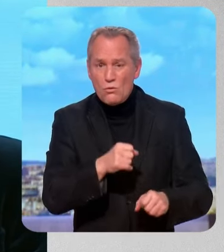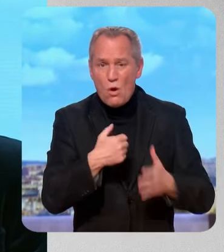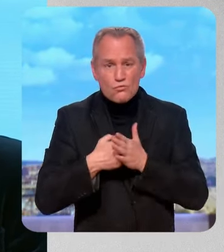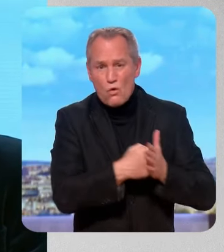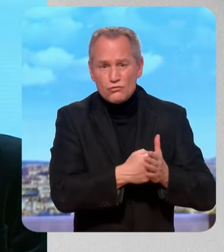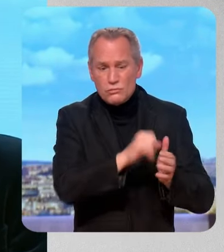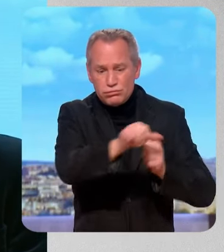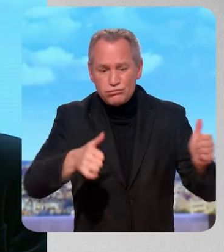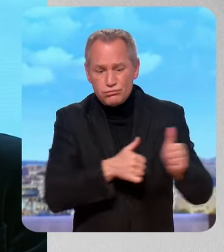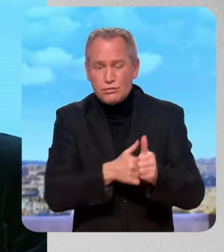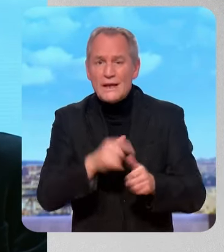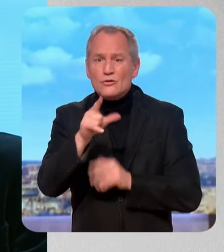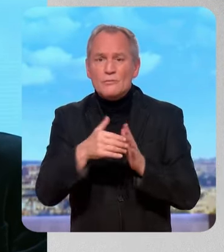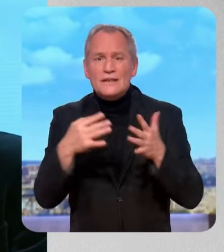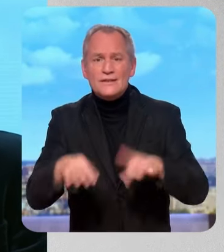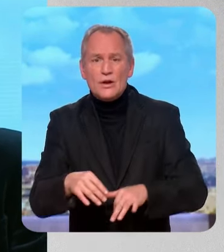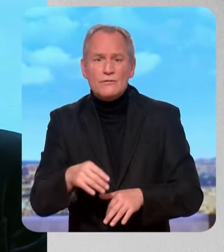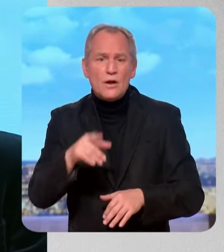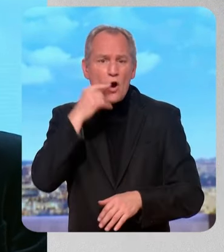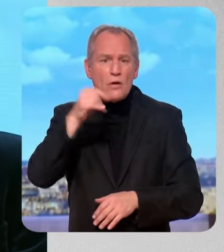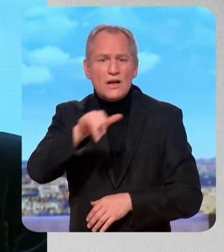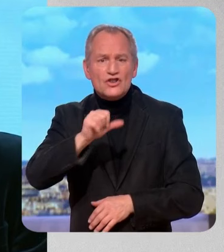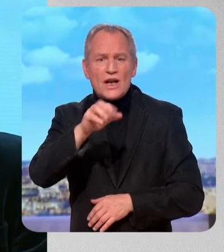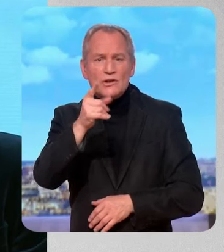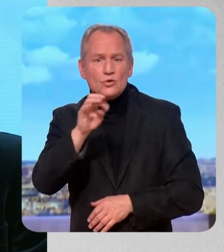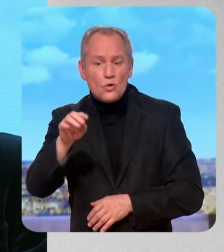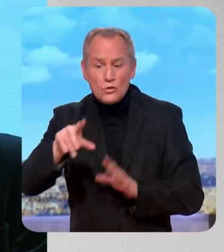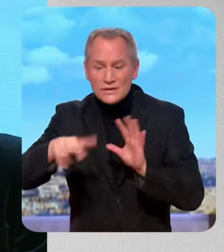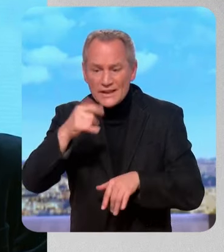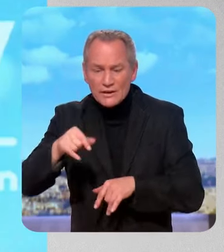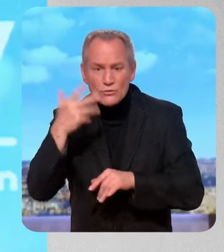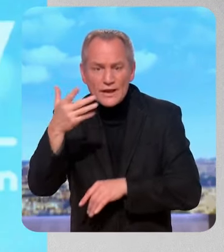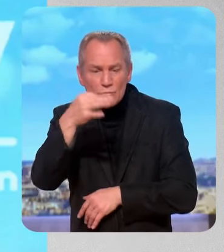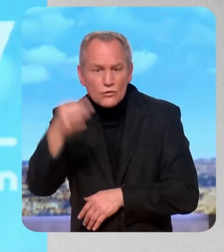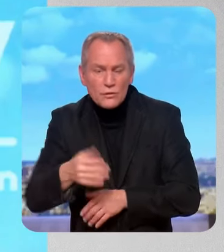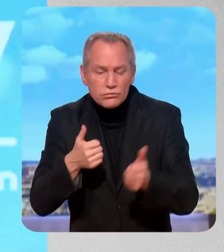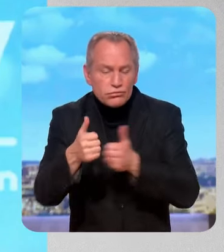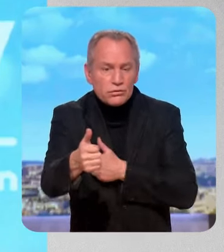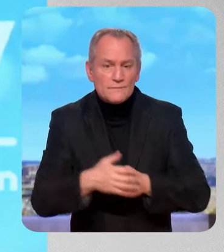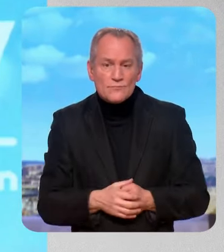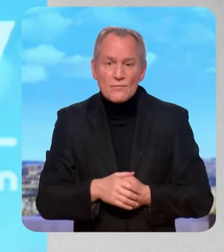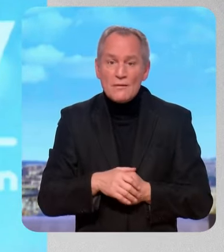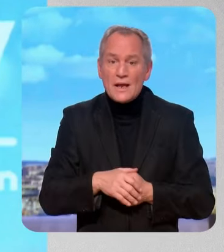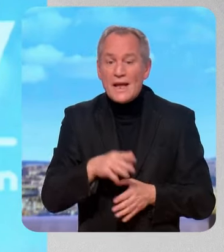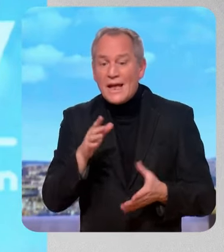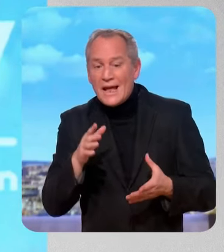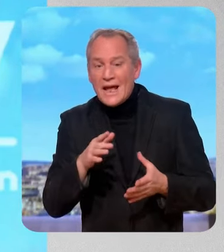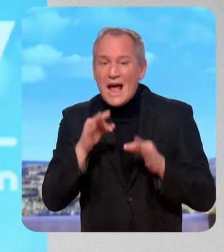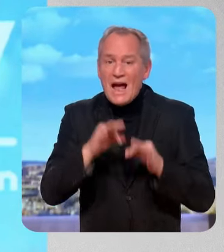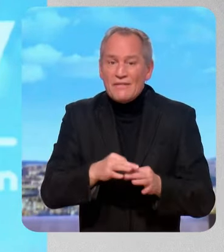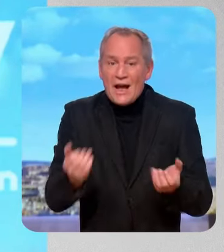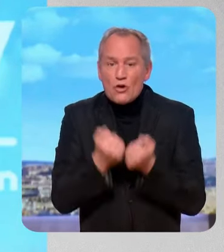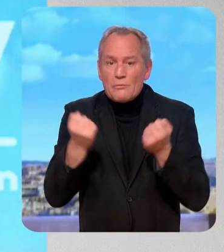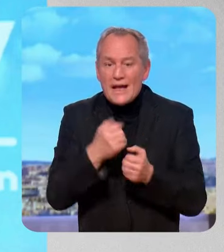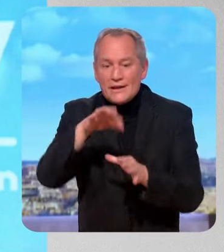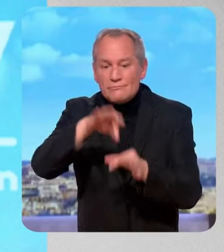Yannick Jadot a fait quand même 13,5%. Qu-ce qui ne marche pas pour l'instant dans cette campagne pour vous ? Les élections européennes n pas vraiment démarré. Alors, il y aura plusieurs listes.